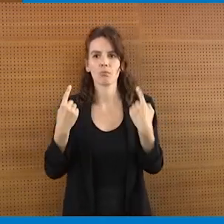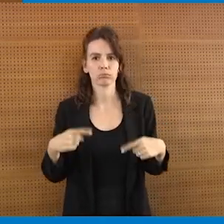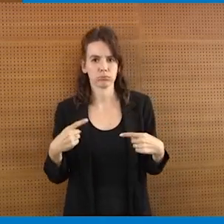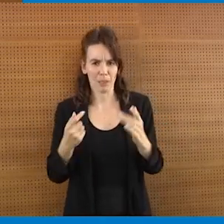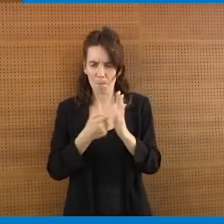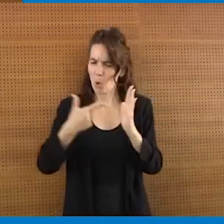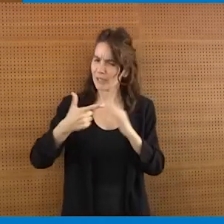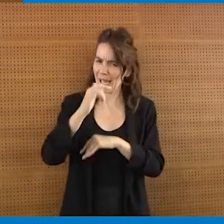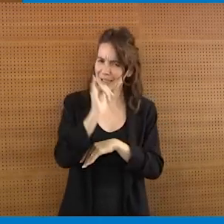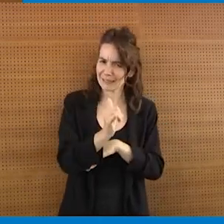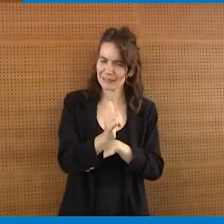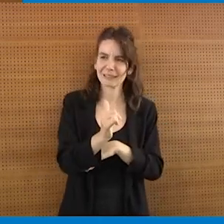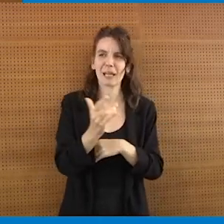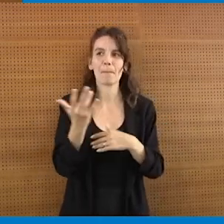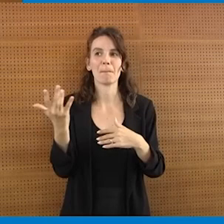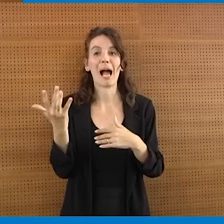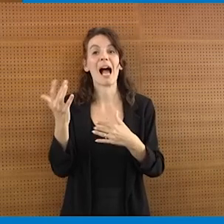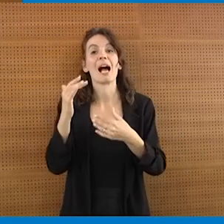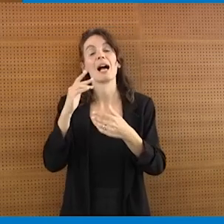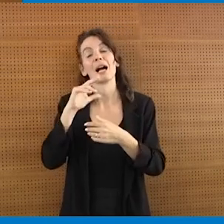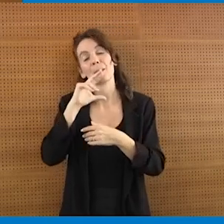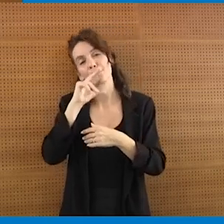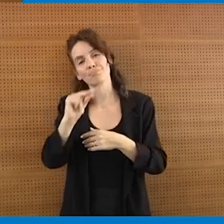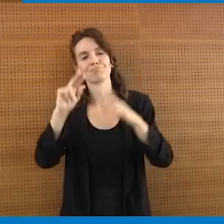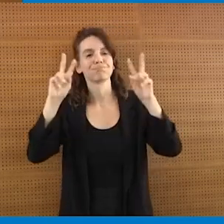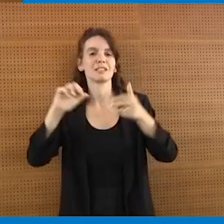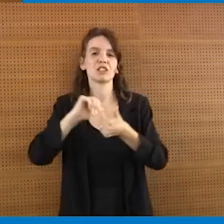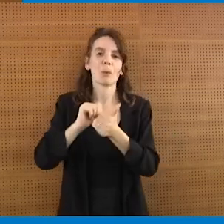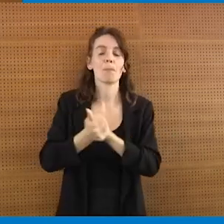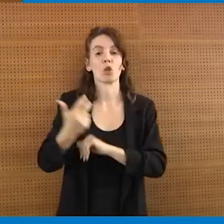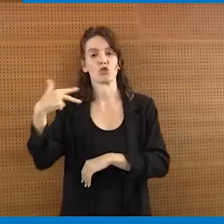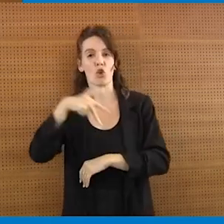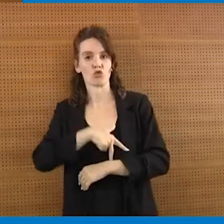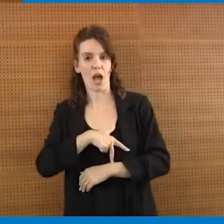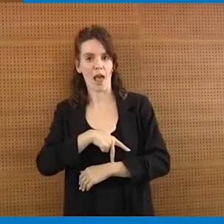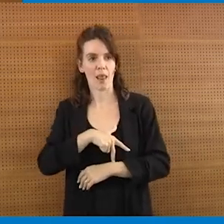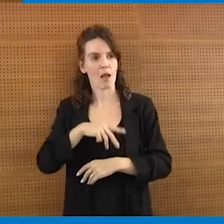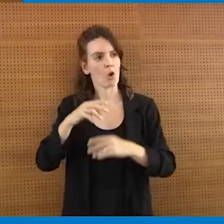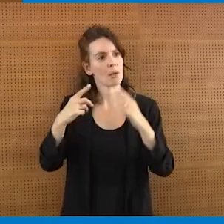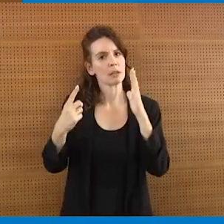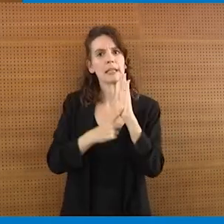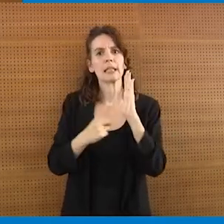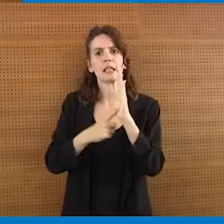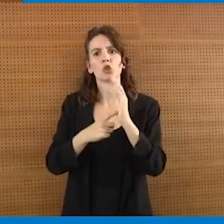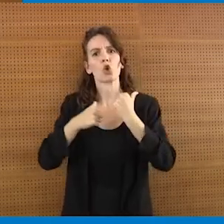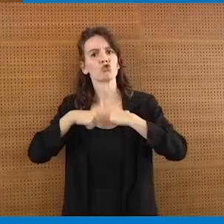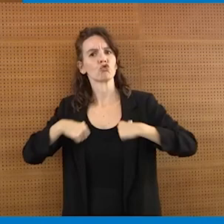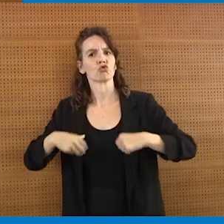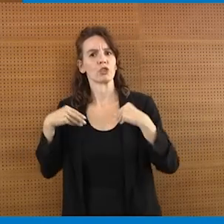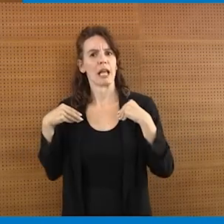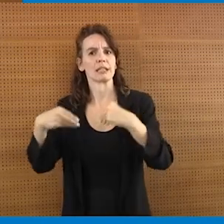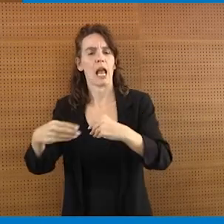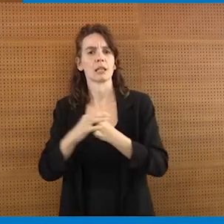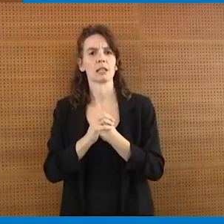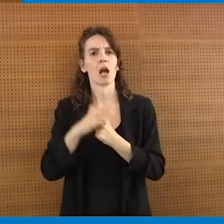ma soprattutto oggi parliamo d'altro, parliamo di sport sociale, parliamo di sport come diritto di cittadinanza, parliamo di sport come strumento di